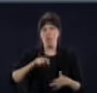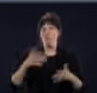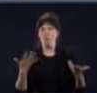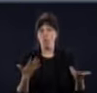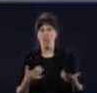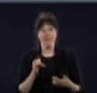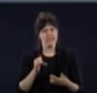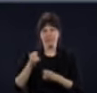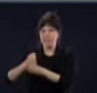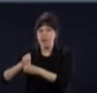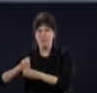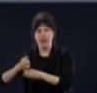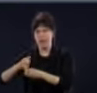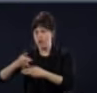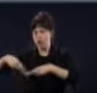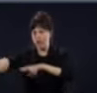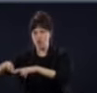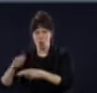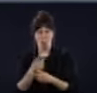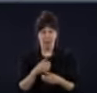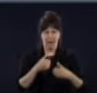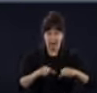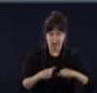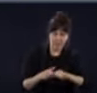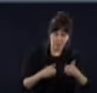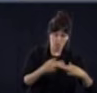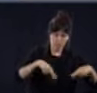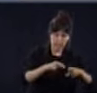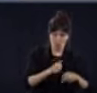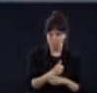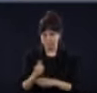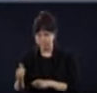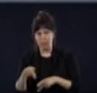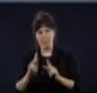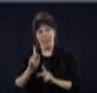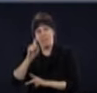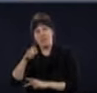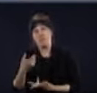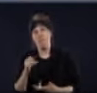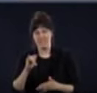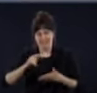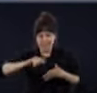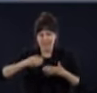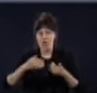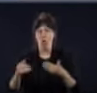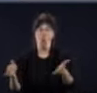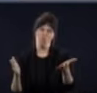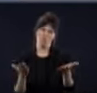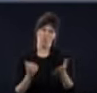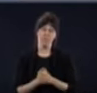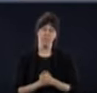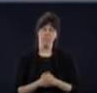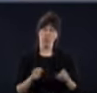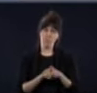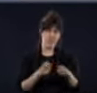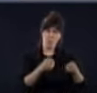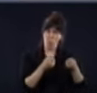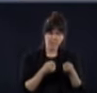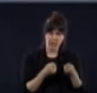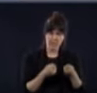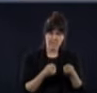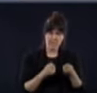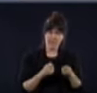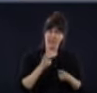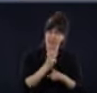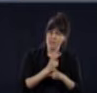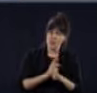'on permet certaines choses. Puis ça vaut aussi dans l'esprit de la réouverture graduelle du Québec. Je l'ai dit, prudence et gradation,